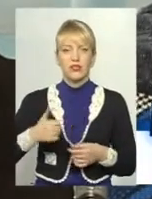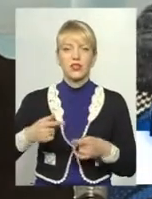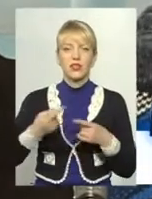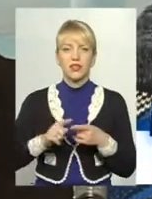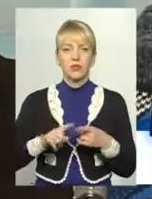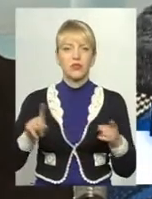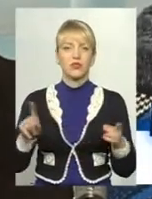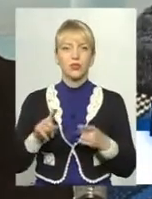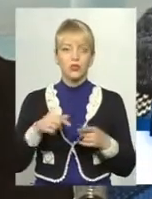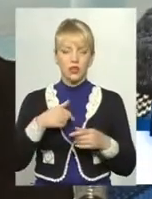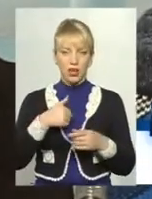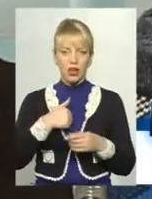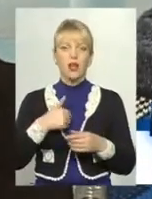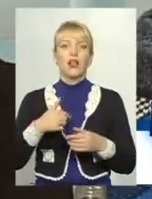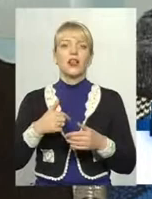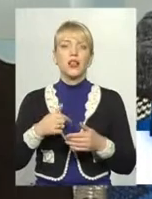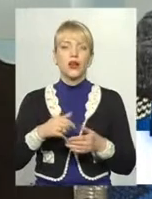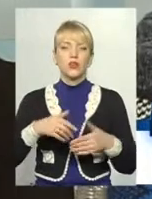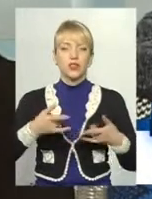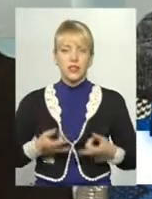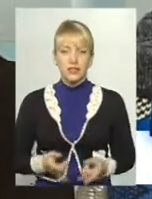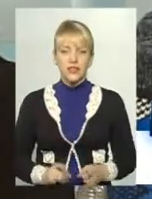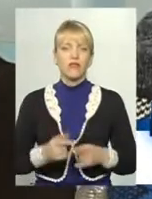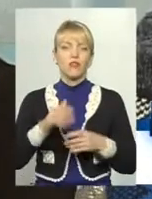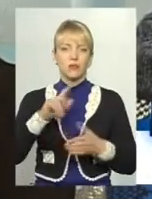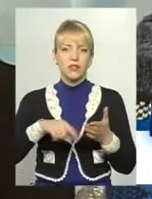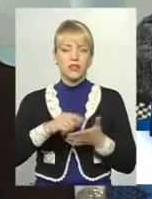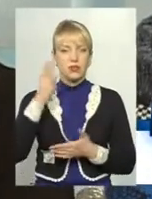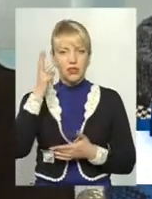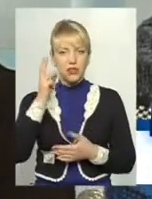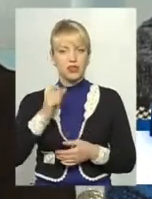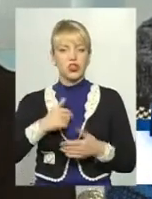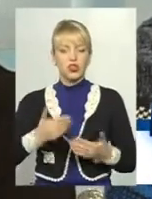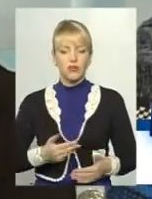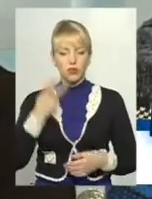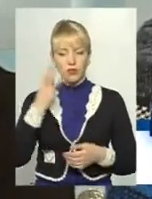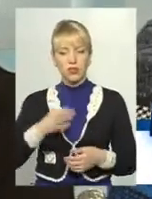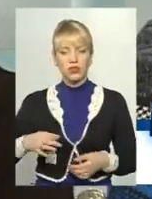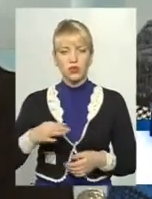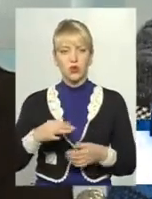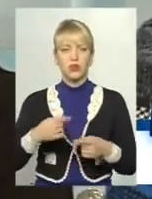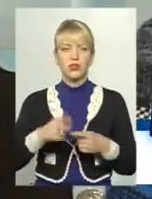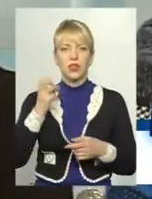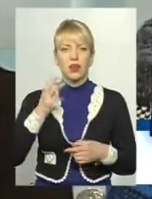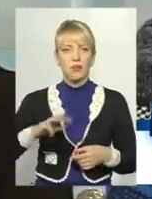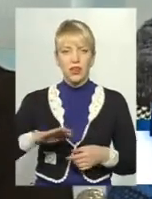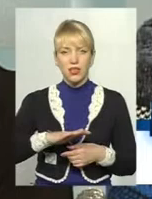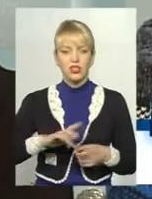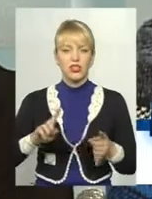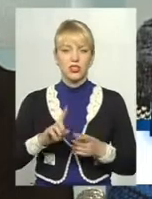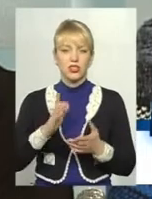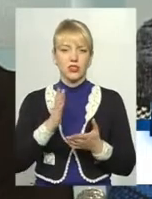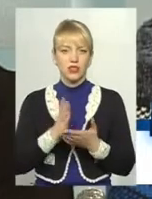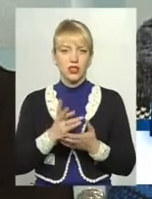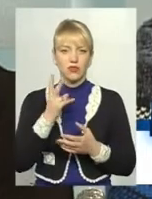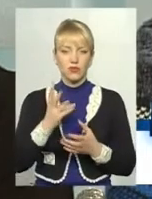народився в місті Хмельницькому, і що я живу в Хмельницькій області, на Хмельниччині, яка успішно складається з двох